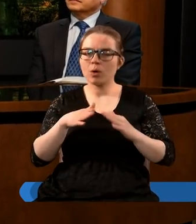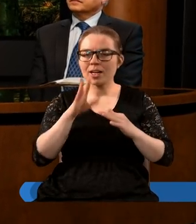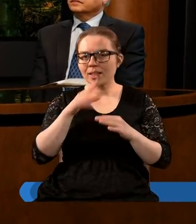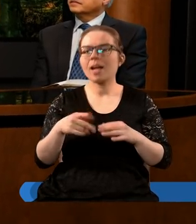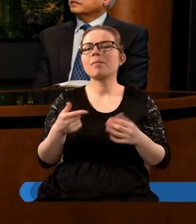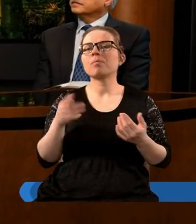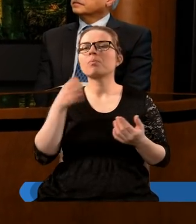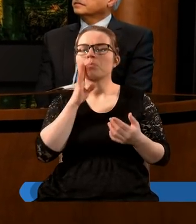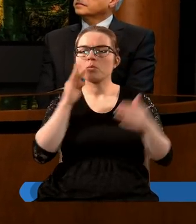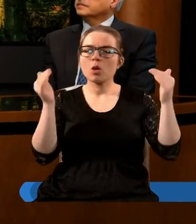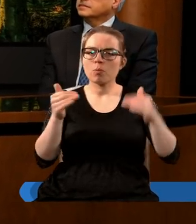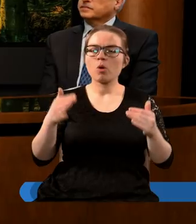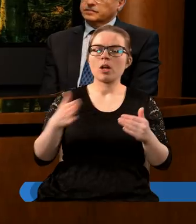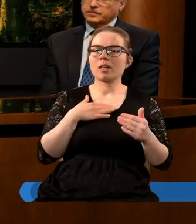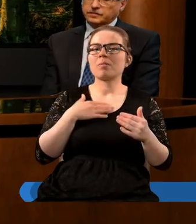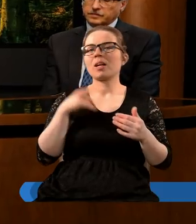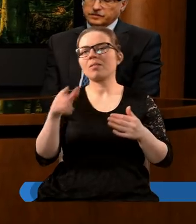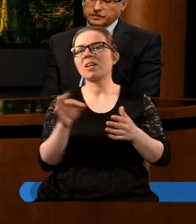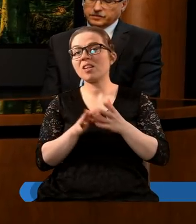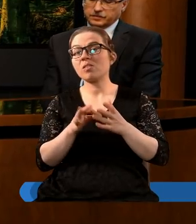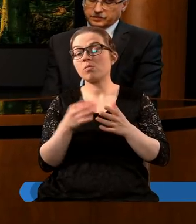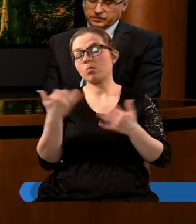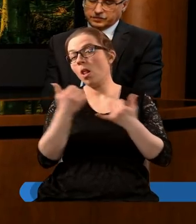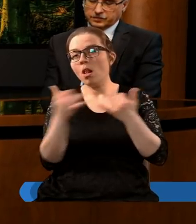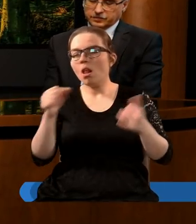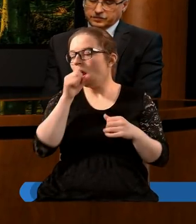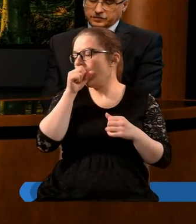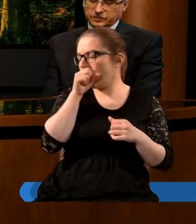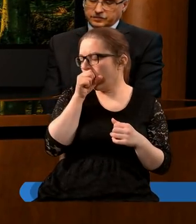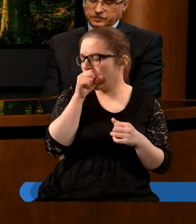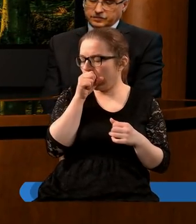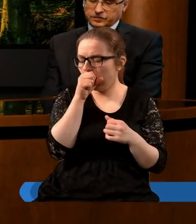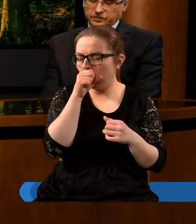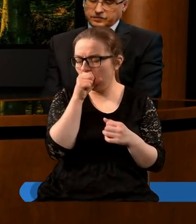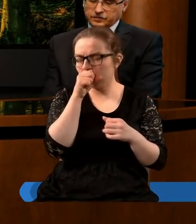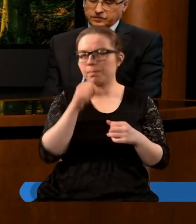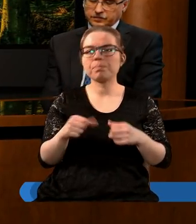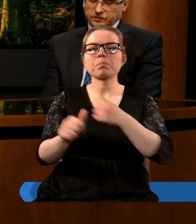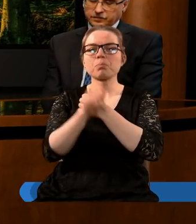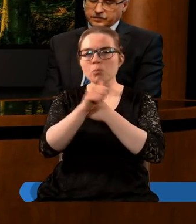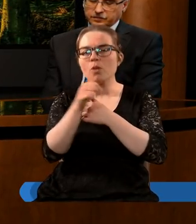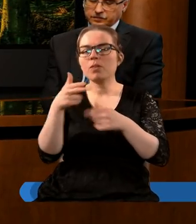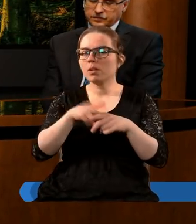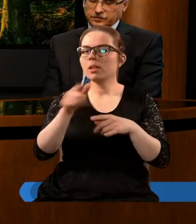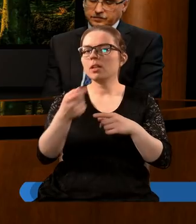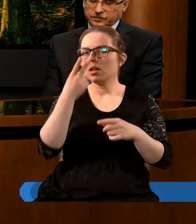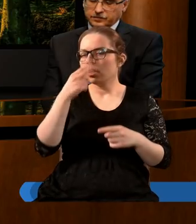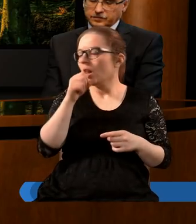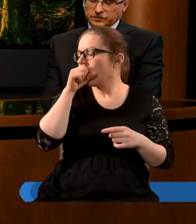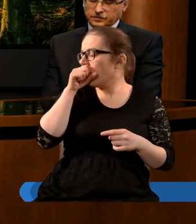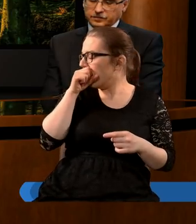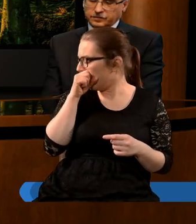być może mamy rację stuprocentową być może mamy tylko częściowo rację z czegoś do więcej się dowiemy